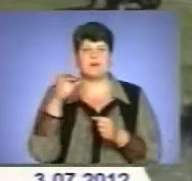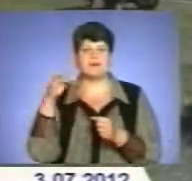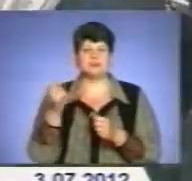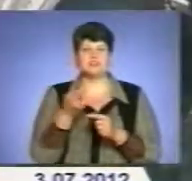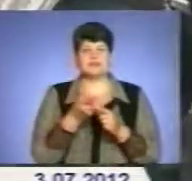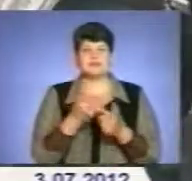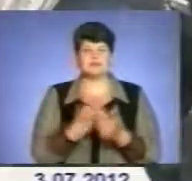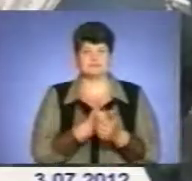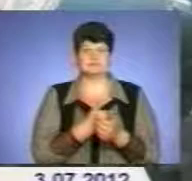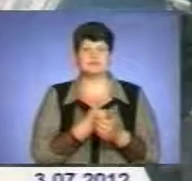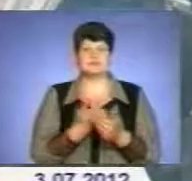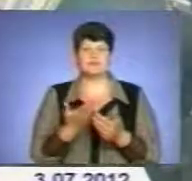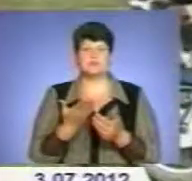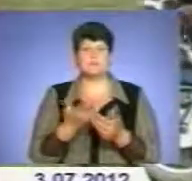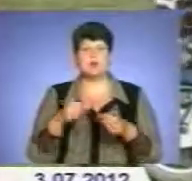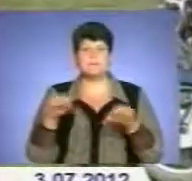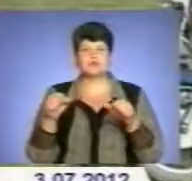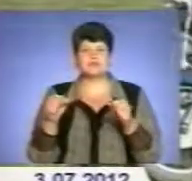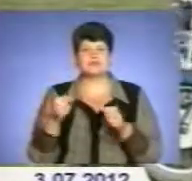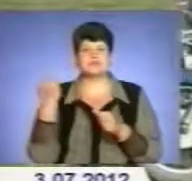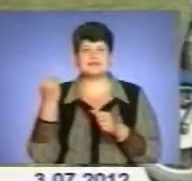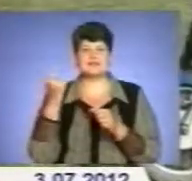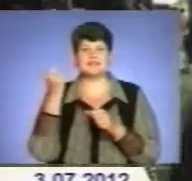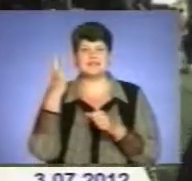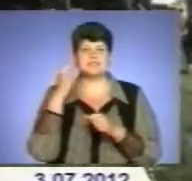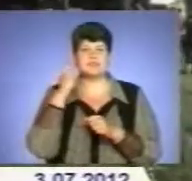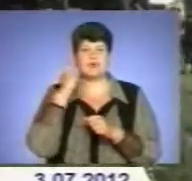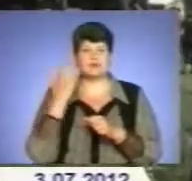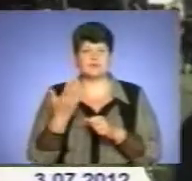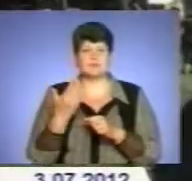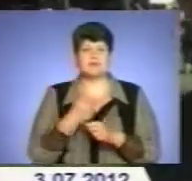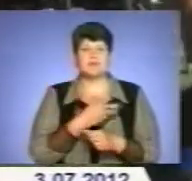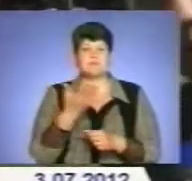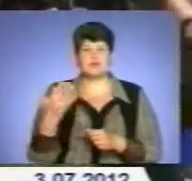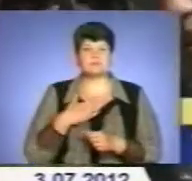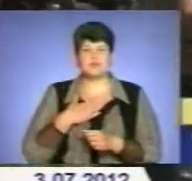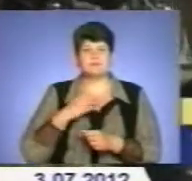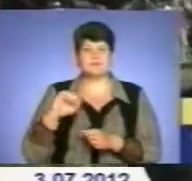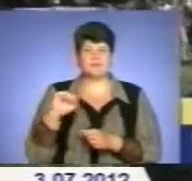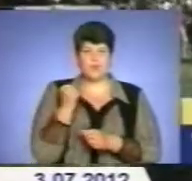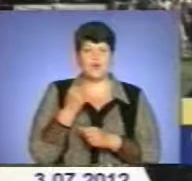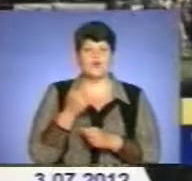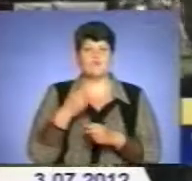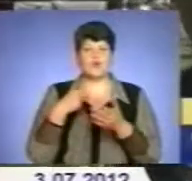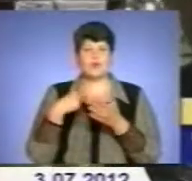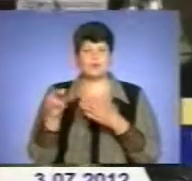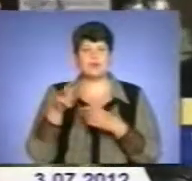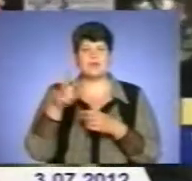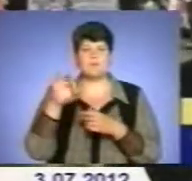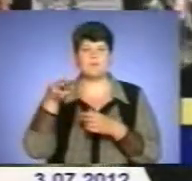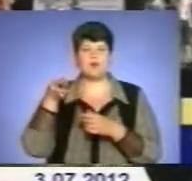захоплень. Мотоциклами цікавиться з 12-річного віку. Ми з моїм другом купили мопед, він